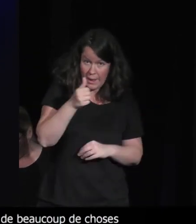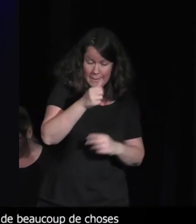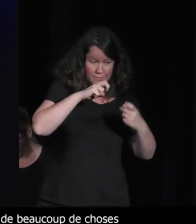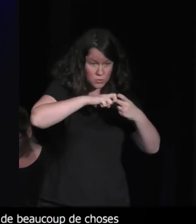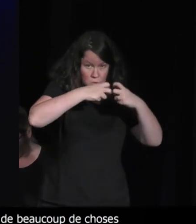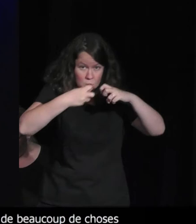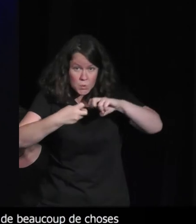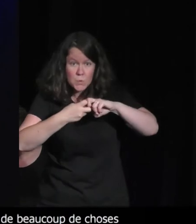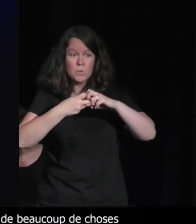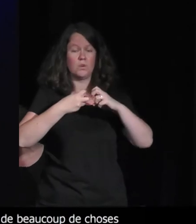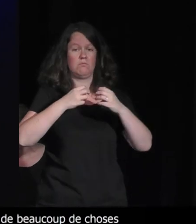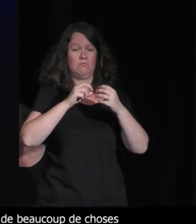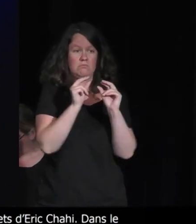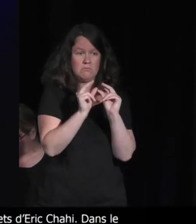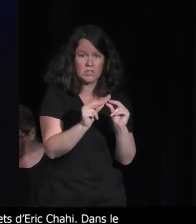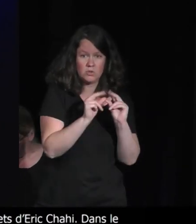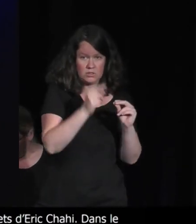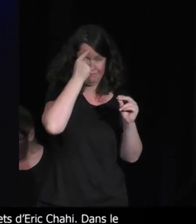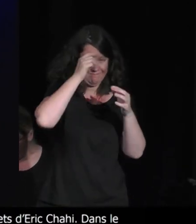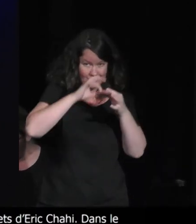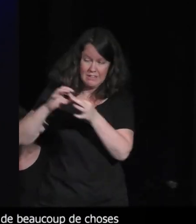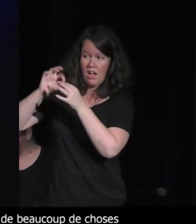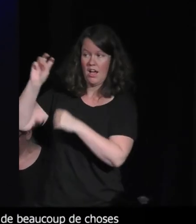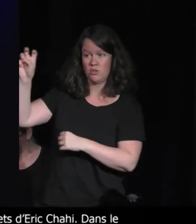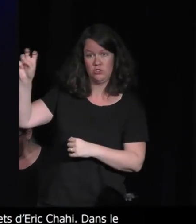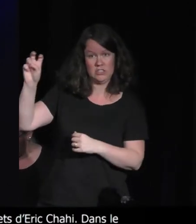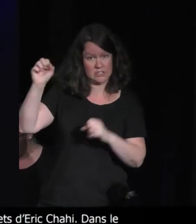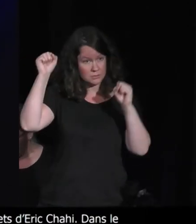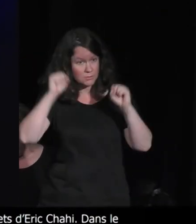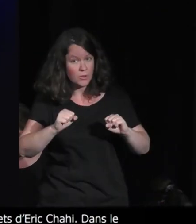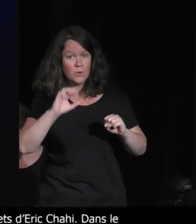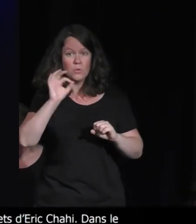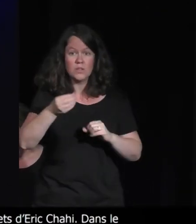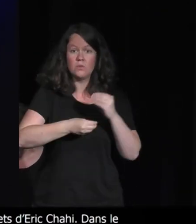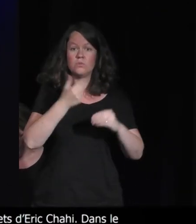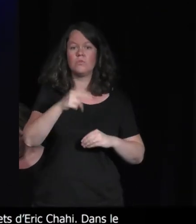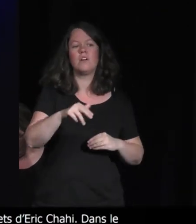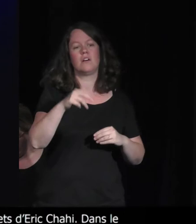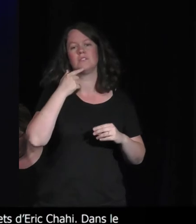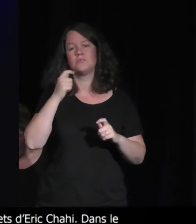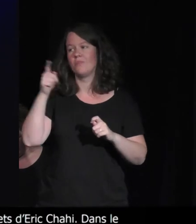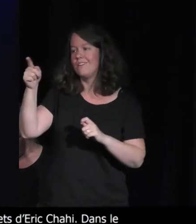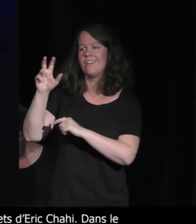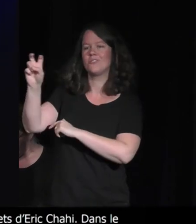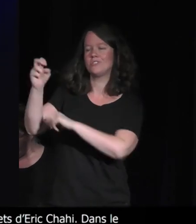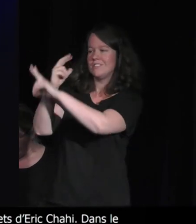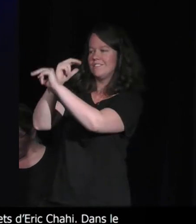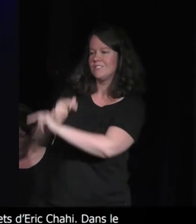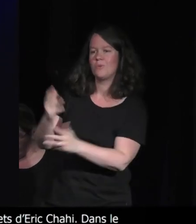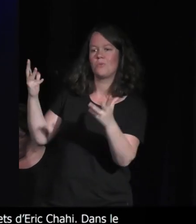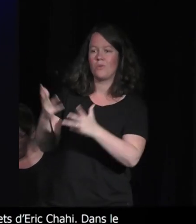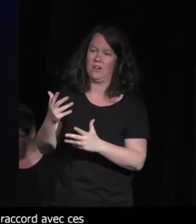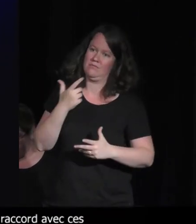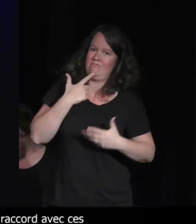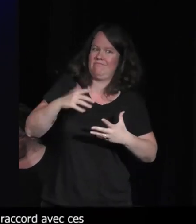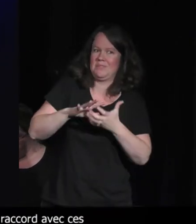qui seraient raccordes avec ces préoccupations écologiques ? Alors, à condition sans doute de définir de quelle écologie on parle, parce qu'il y en a plusieurs. Bon,